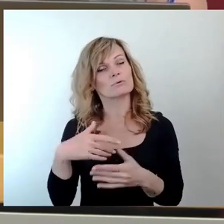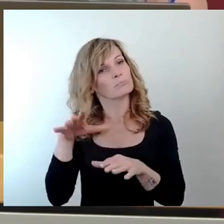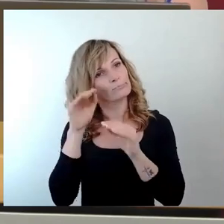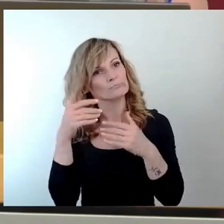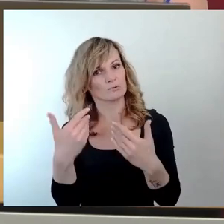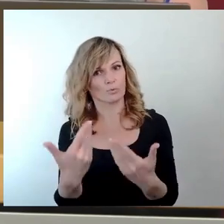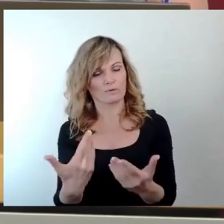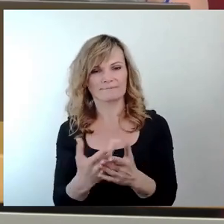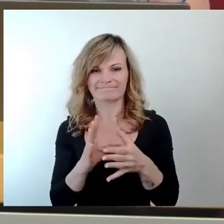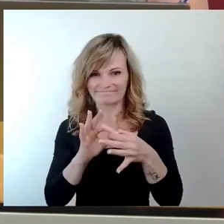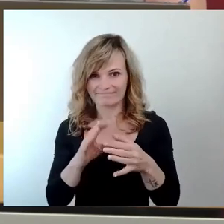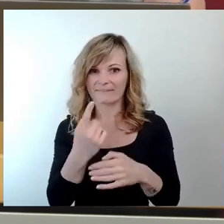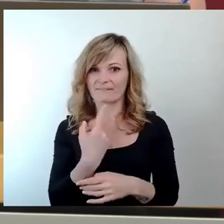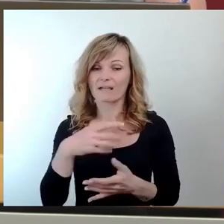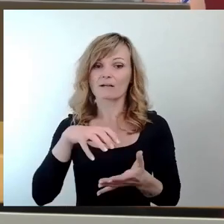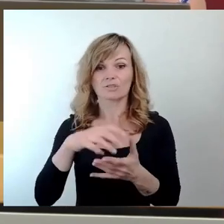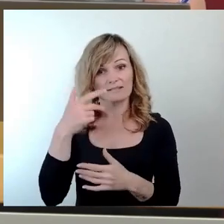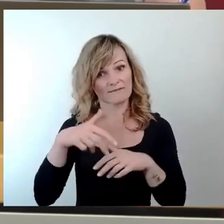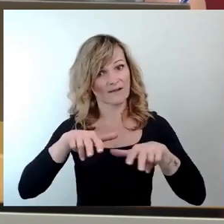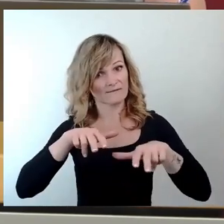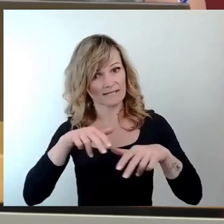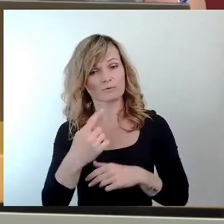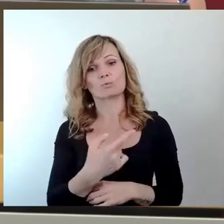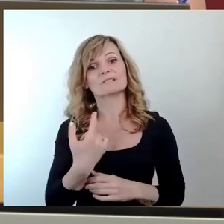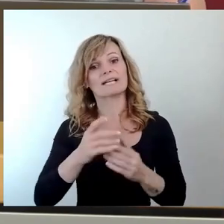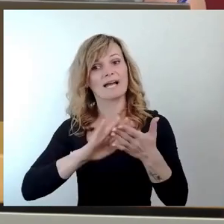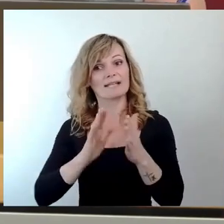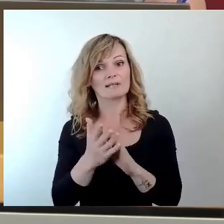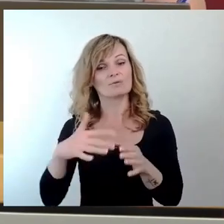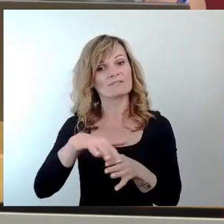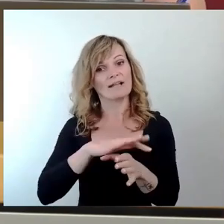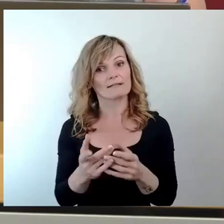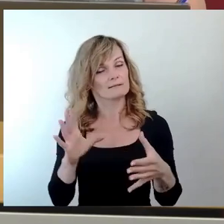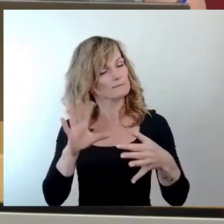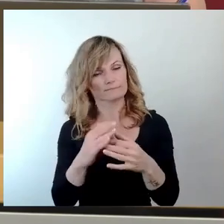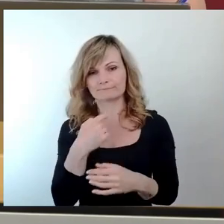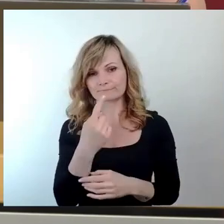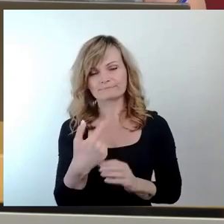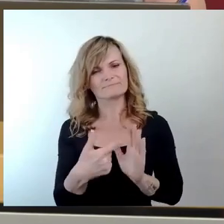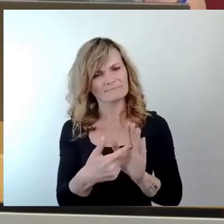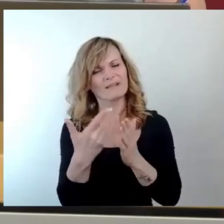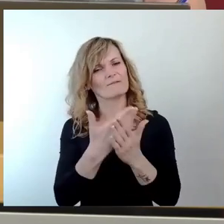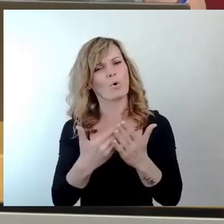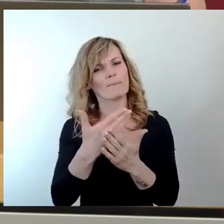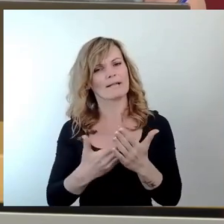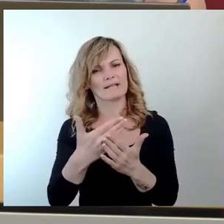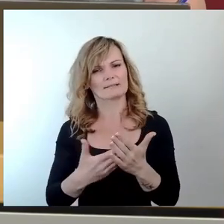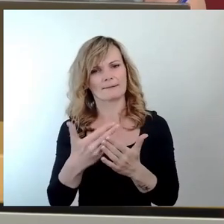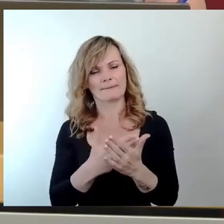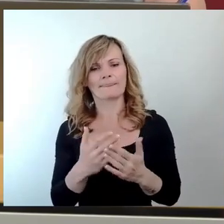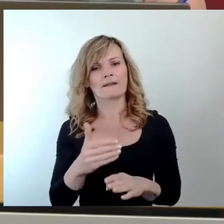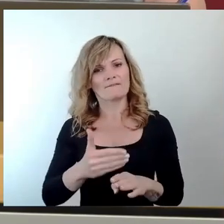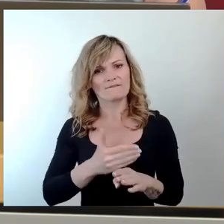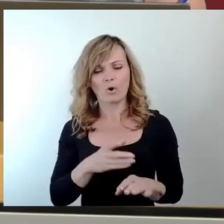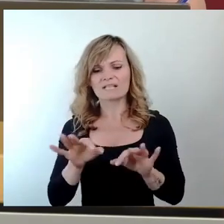darauf werden wir als Stadtverwaltung in unseren Handlungsfeldern drängen, eine vorbildliche Vorsortierung der Abfallverwertung, der